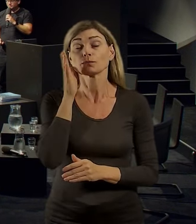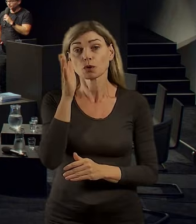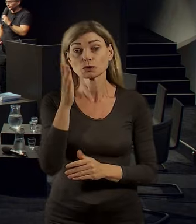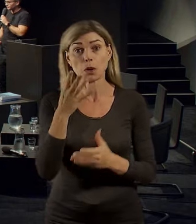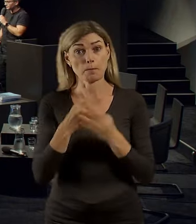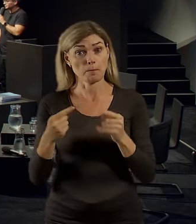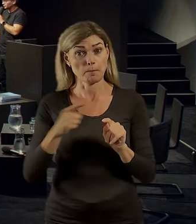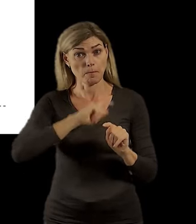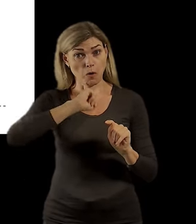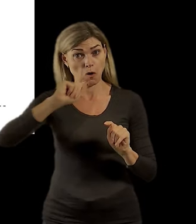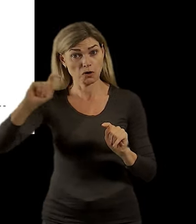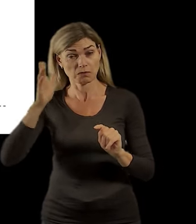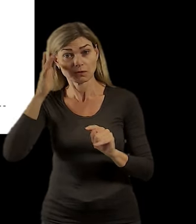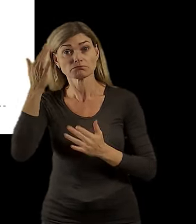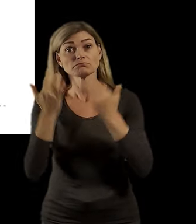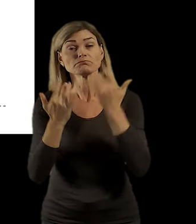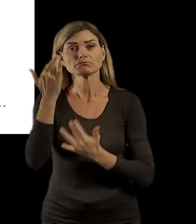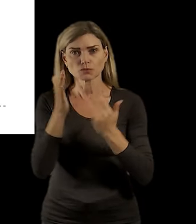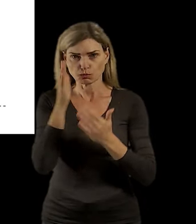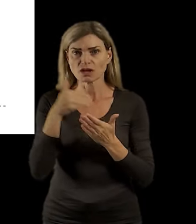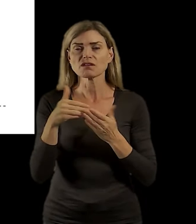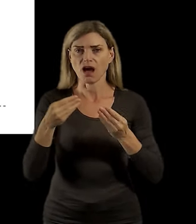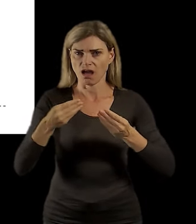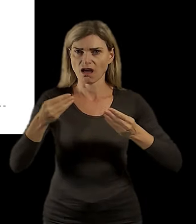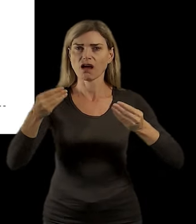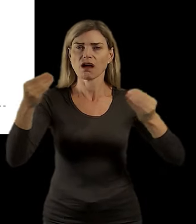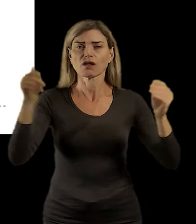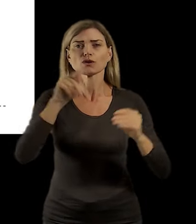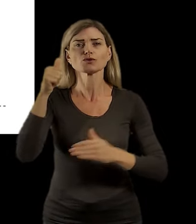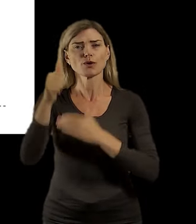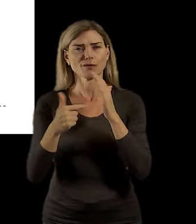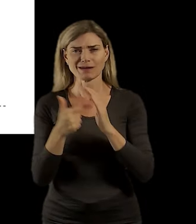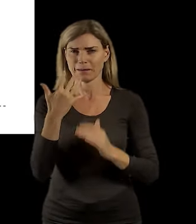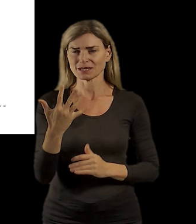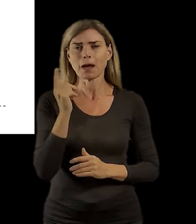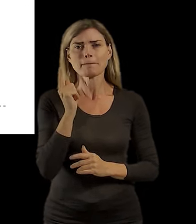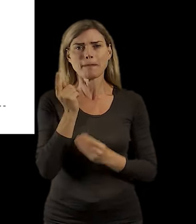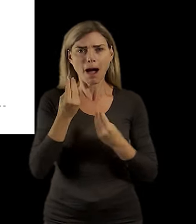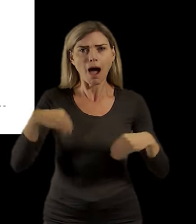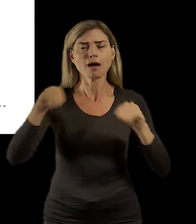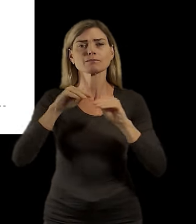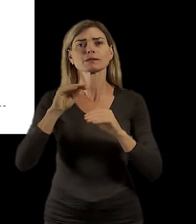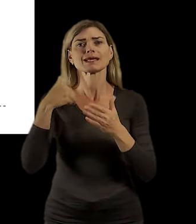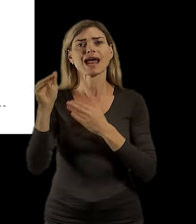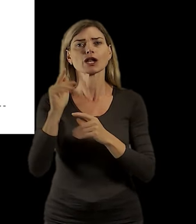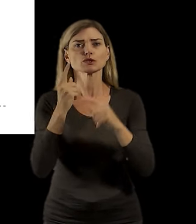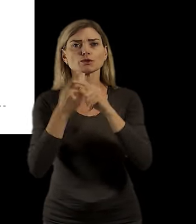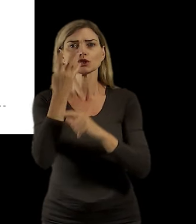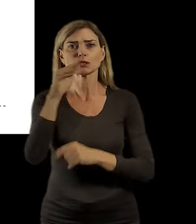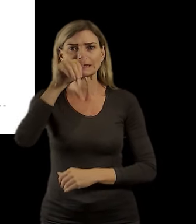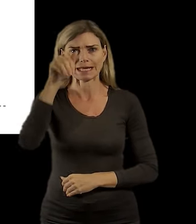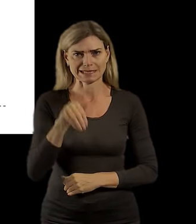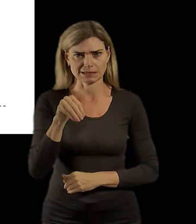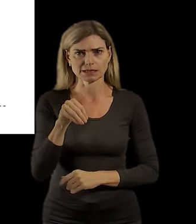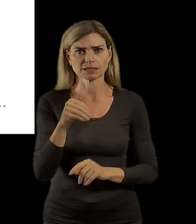té demografické prognózy, že počet obyvatel bude dál růst. Do roku 2050 by mělo přibít dalších 400 000 obyvatel.